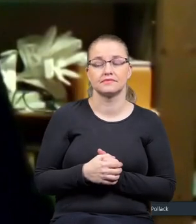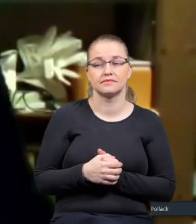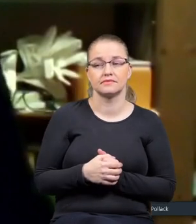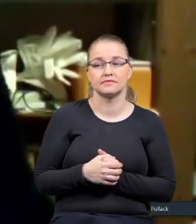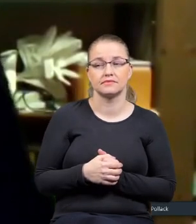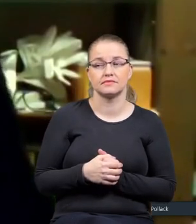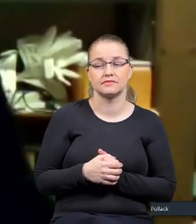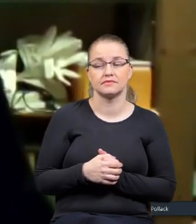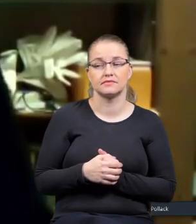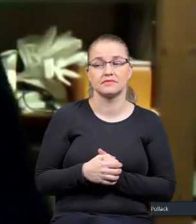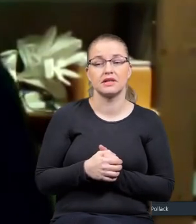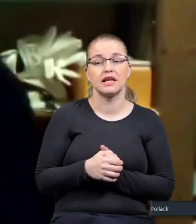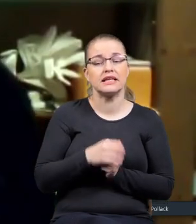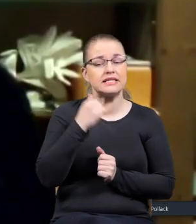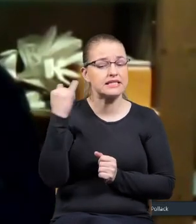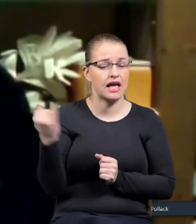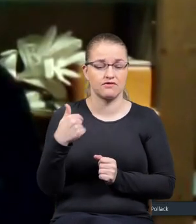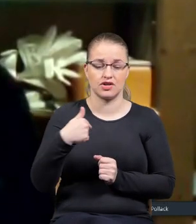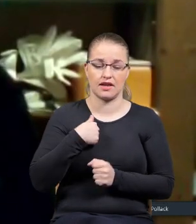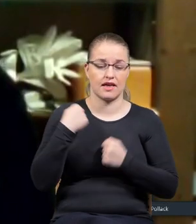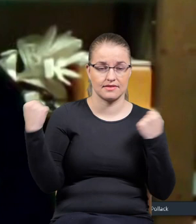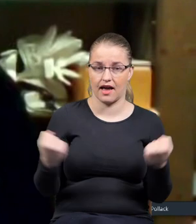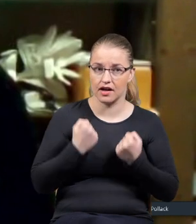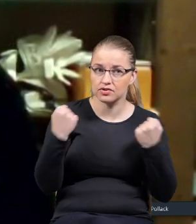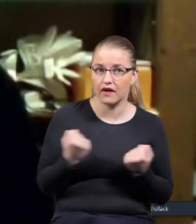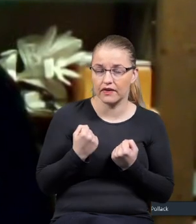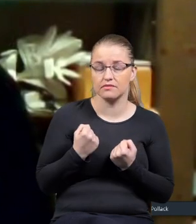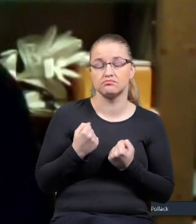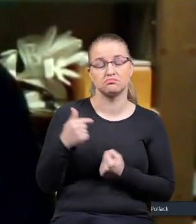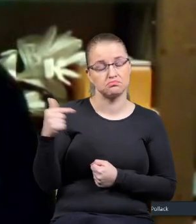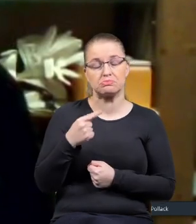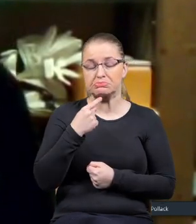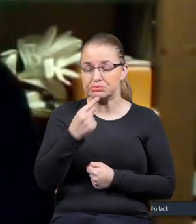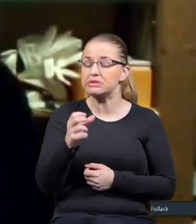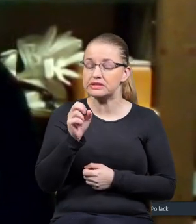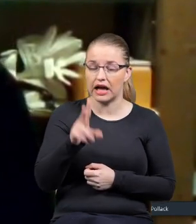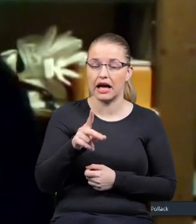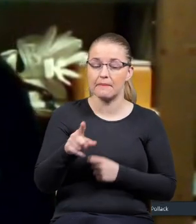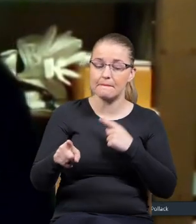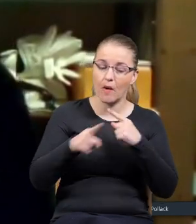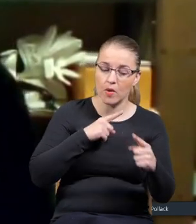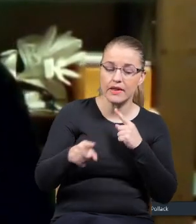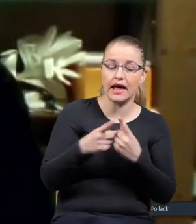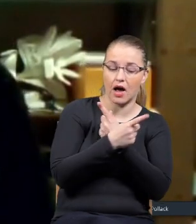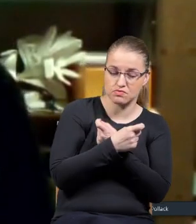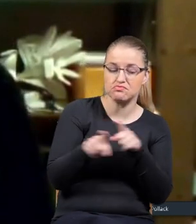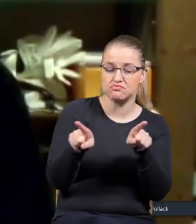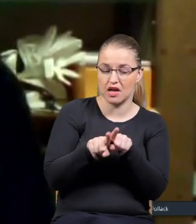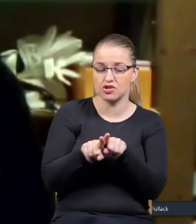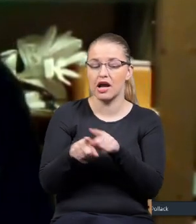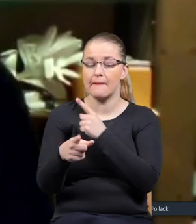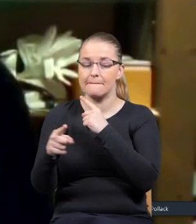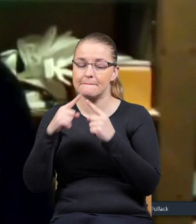tak dalej i zawsze jestem zaangażowany, muszę przyznać, też w polityce austriackiej, w polityce